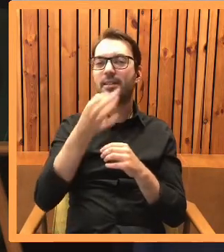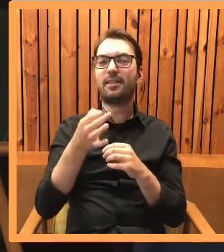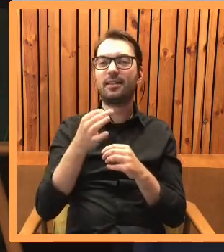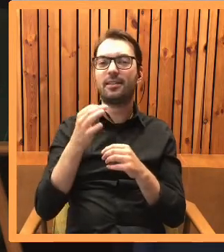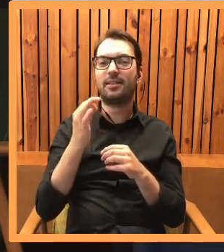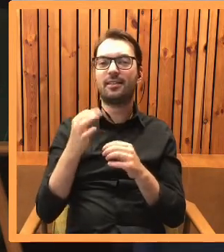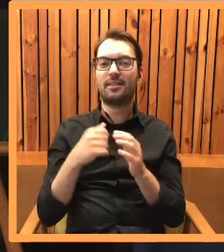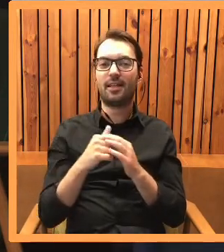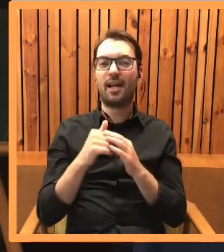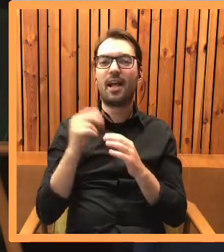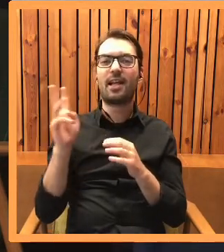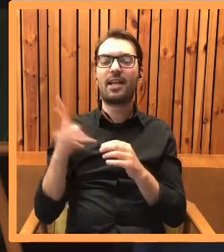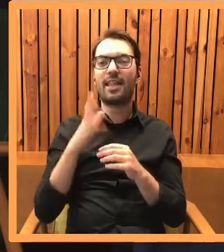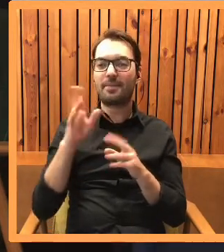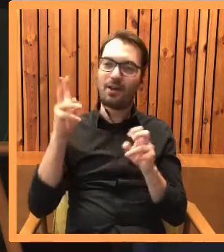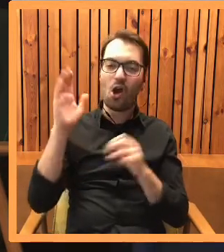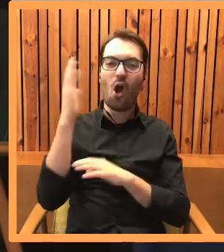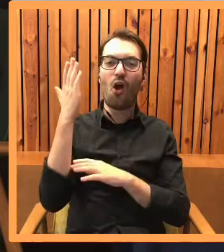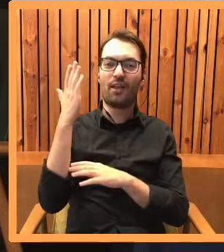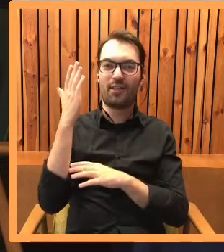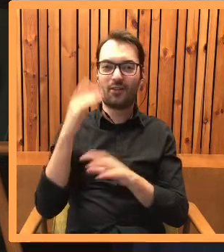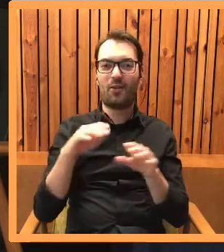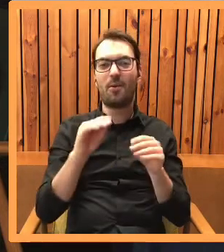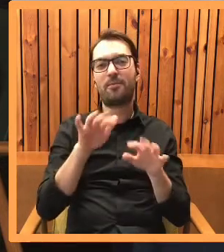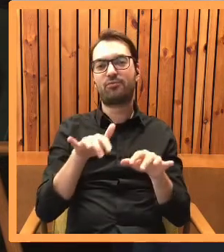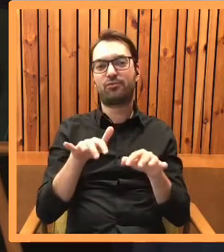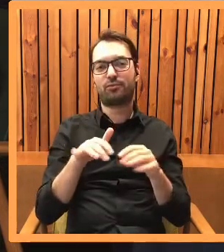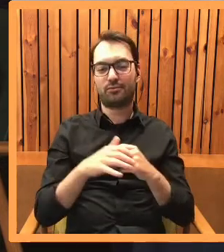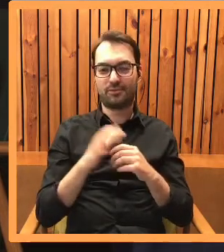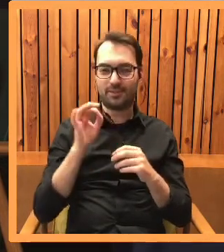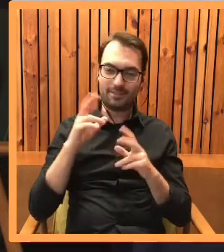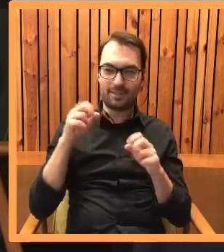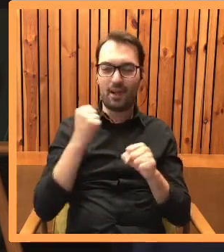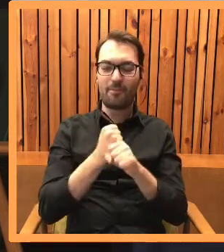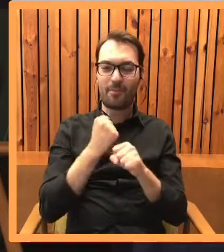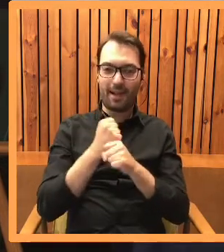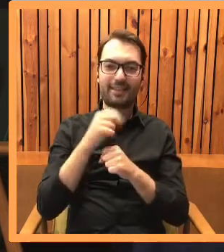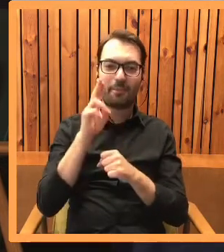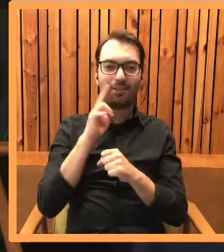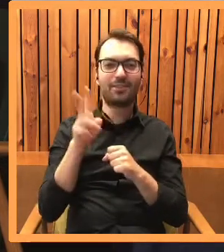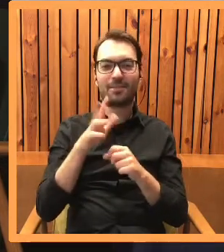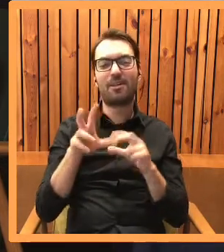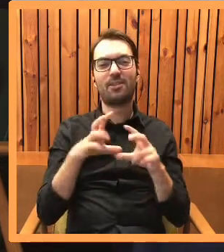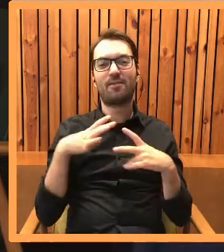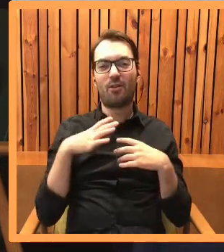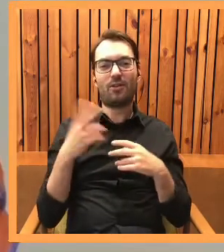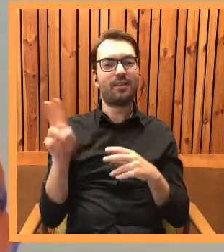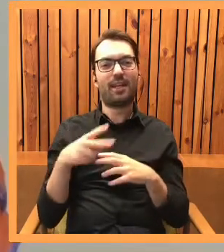szczeliny do pisania w tej codzienności na tym urlopie macierzyńskim, czy jak powiedziałaś na tych robotach macierzyńskich?